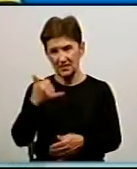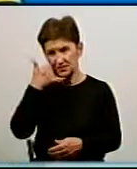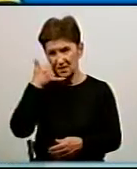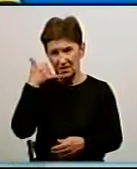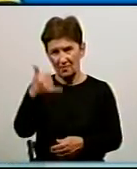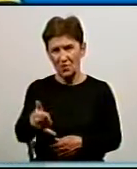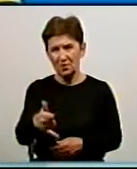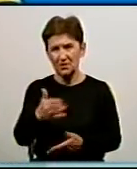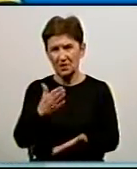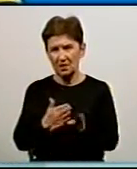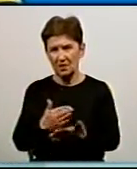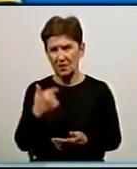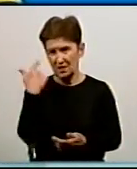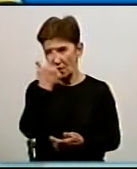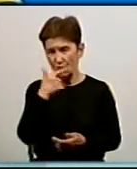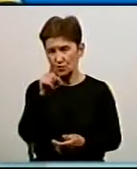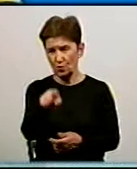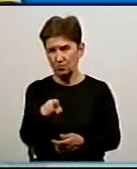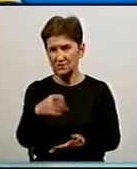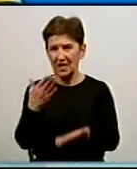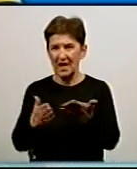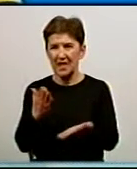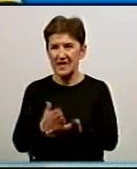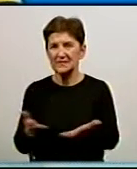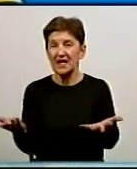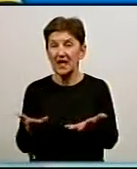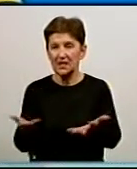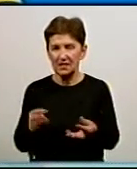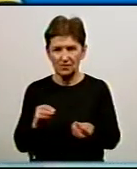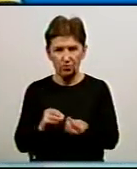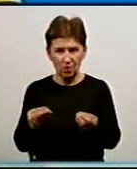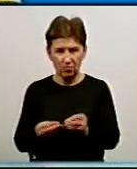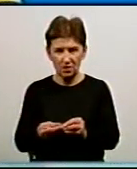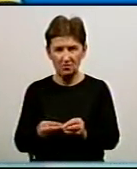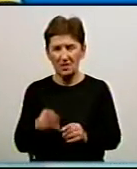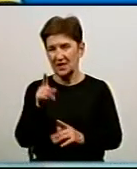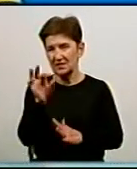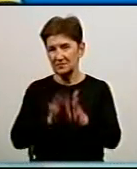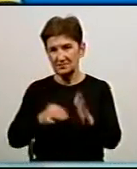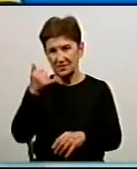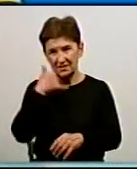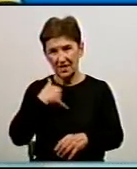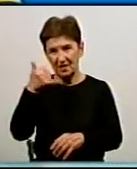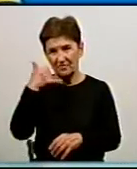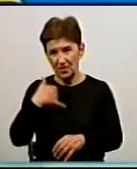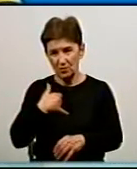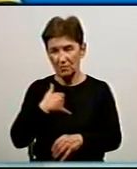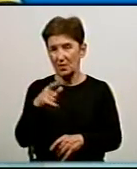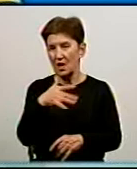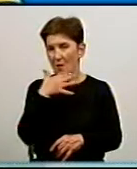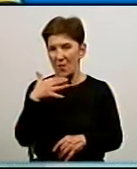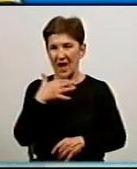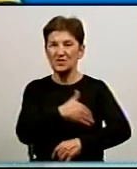диспетчера, і мій телефон особисто. Тому, якщо є якісь проблеми, то, звичайно, вони телефонують і кажуть. І багато кварталів, які